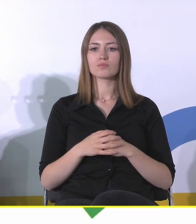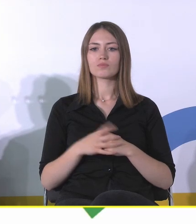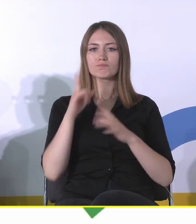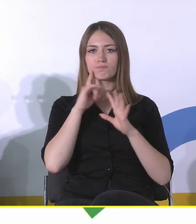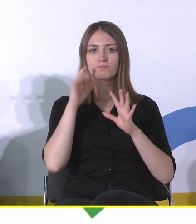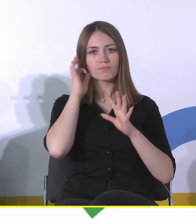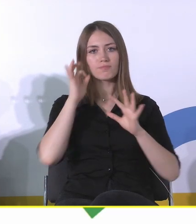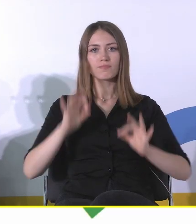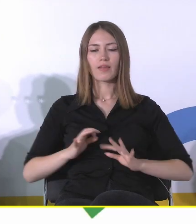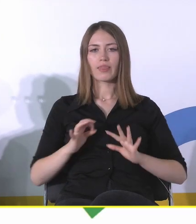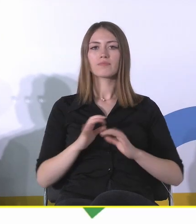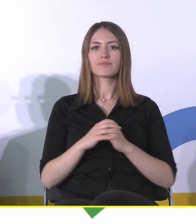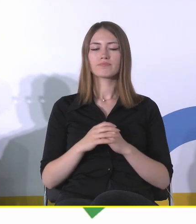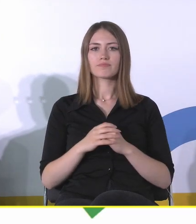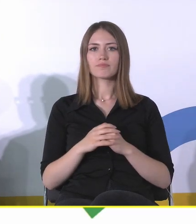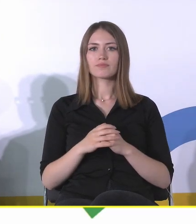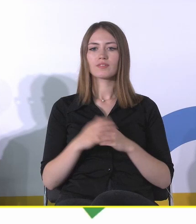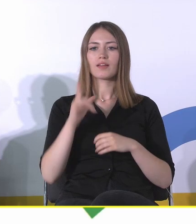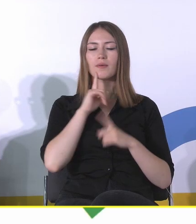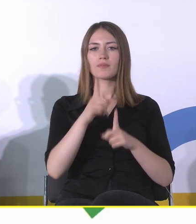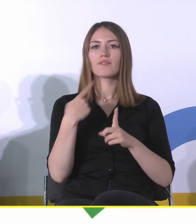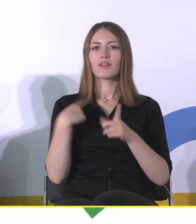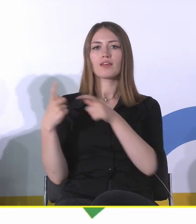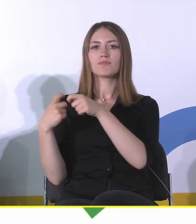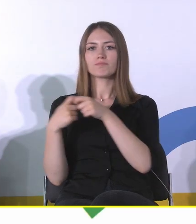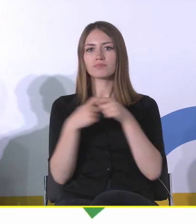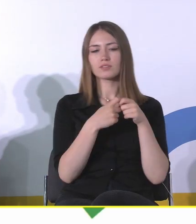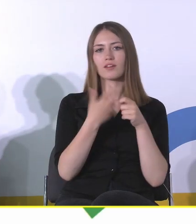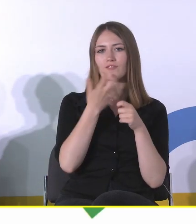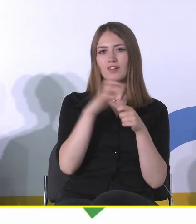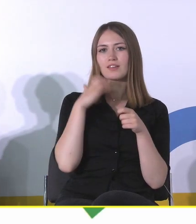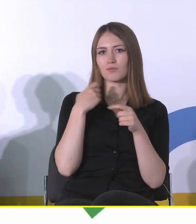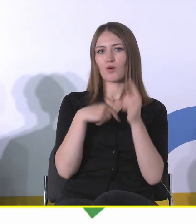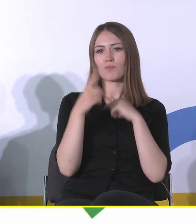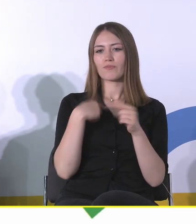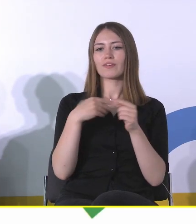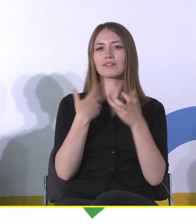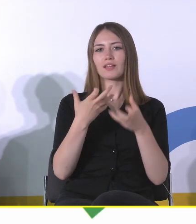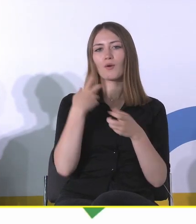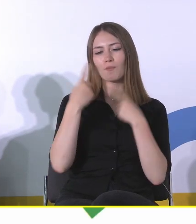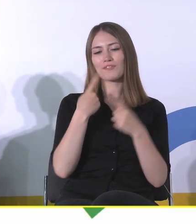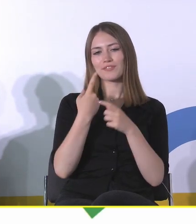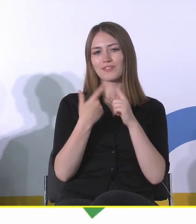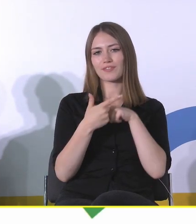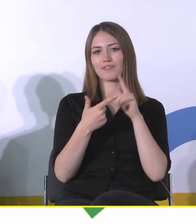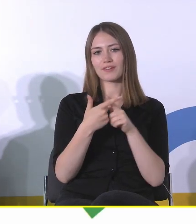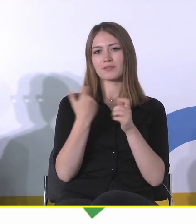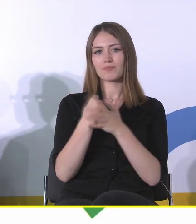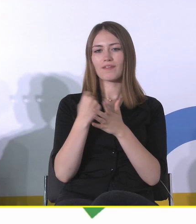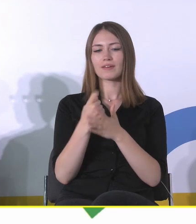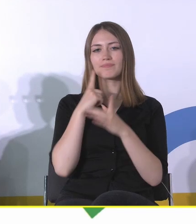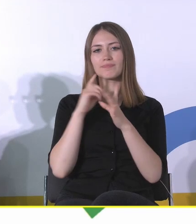Ja tylko tak nawiązując tutaj do przedmówców, chciałam powiedzieć dwie rzeczy, że to, co Pan powiedział, to